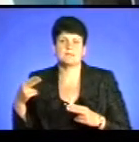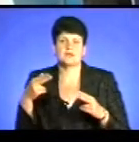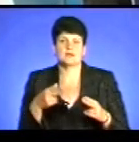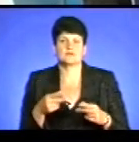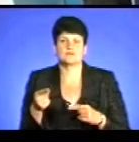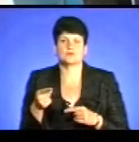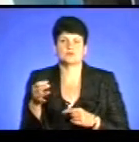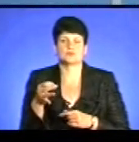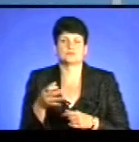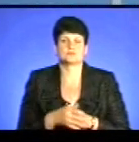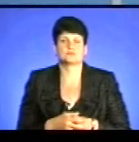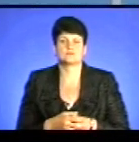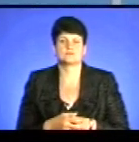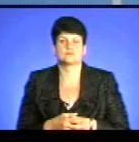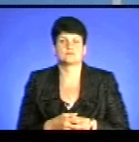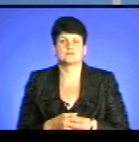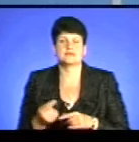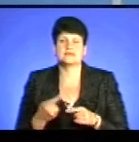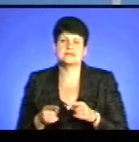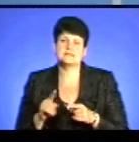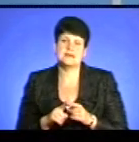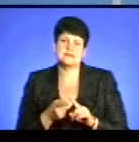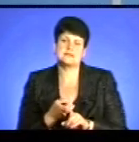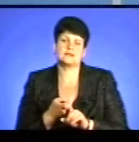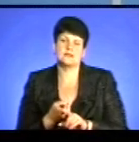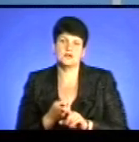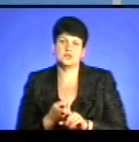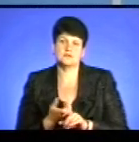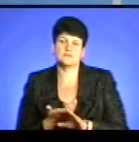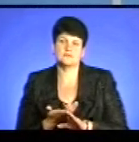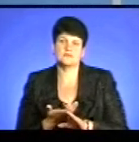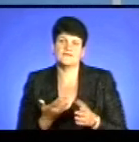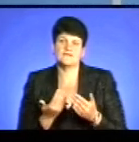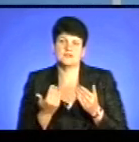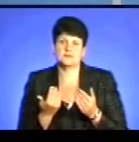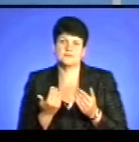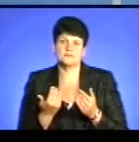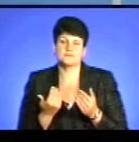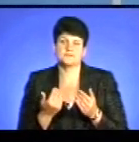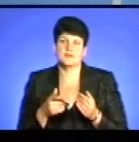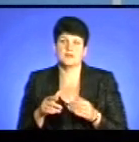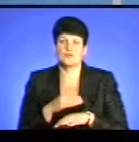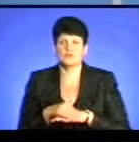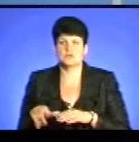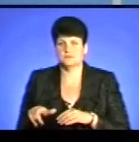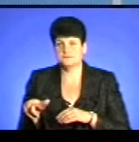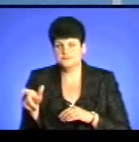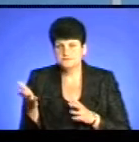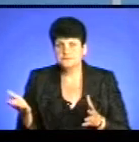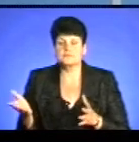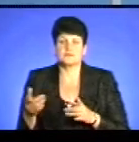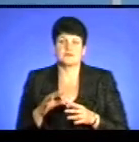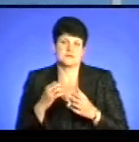до Торнопільського ставу? Це в залежності від трафіку, який є на вулицях, але це в